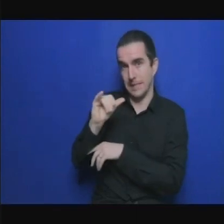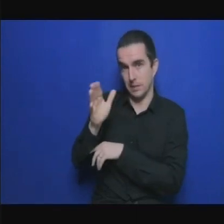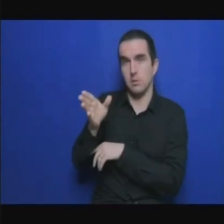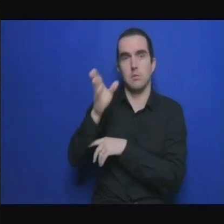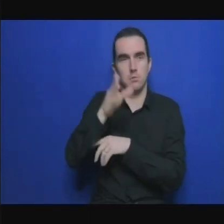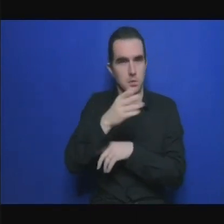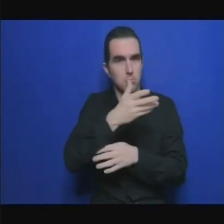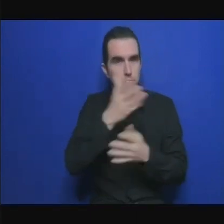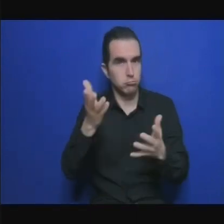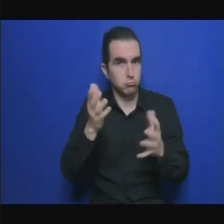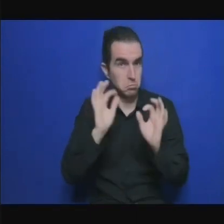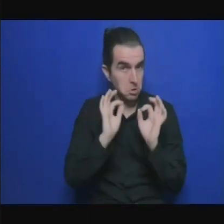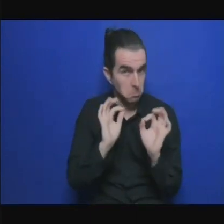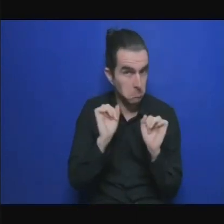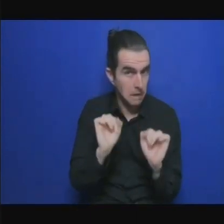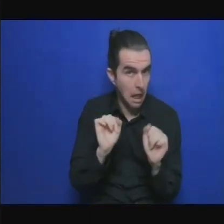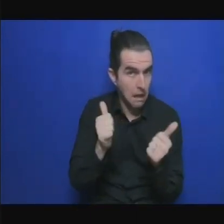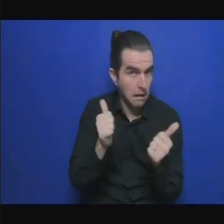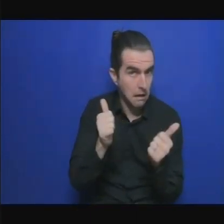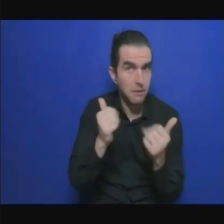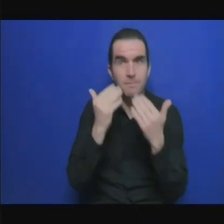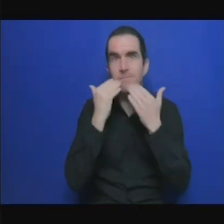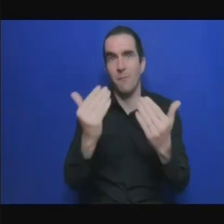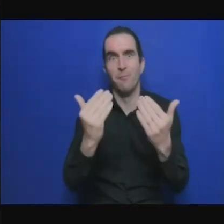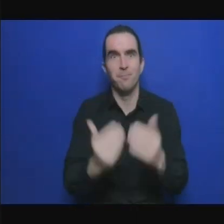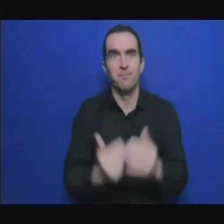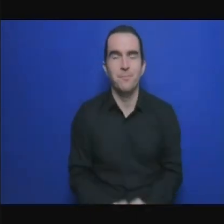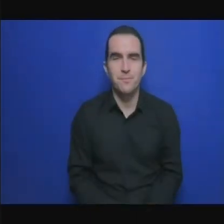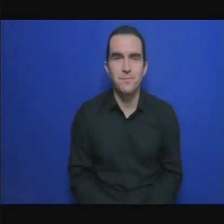merci merci beaucoup Bitsat